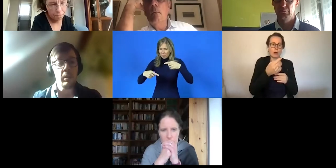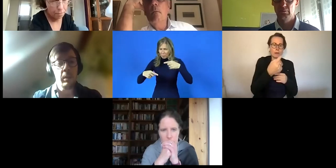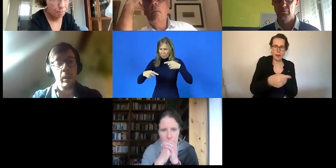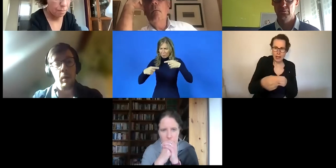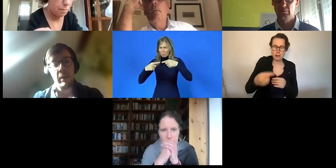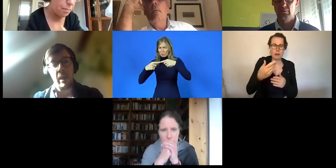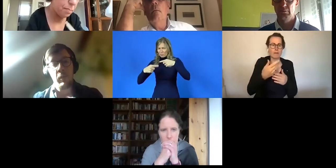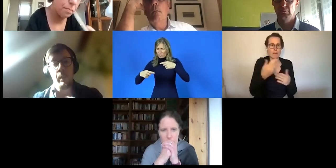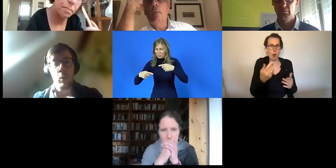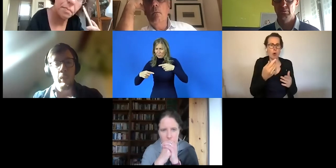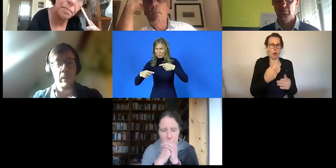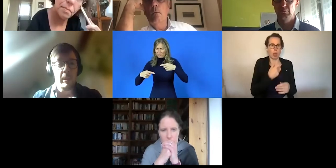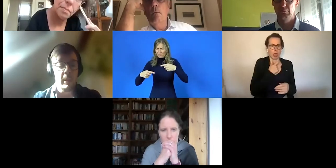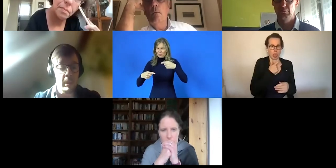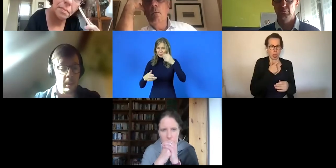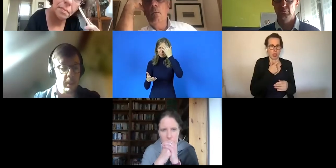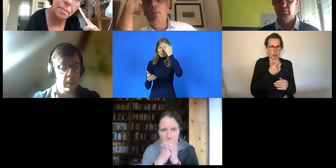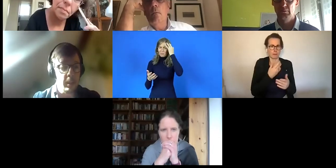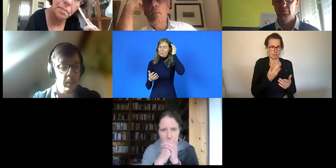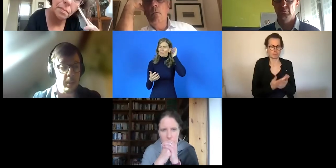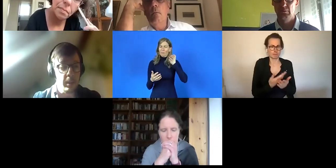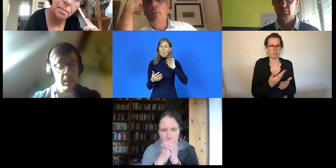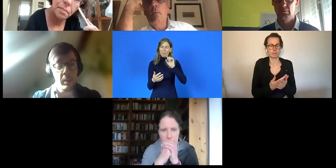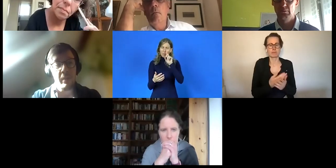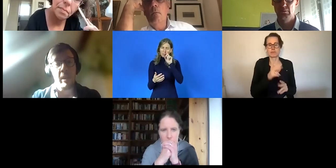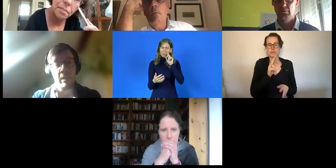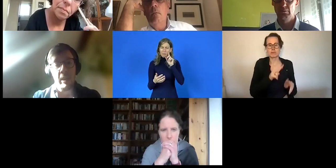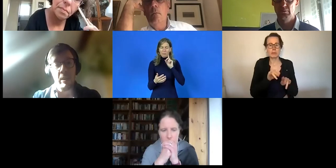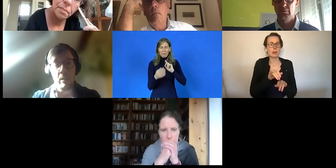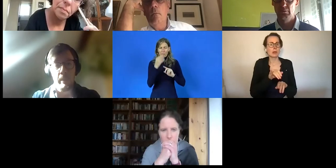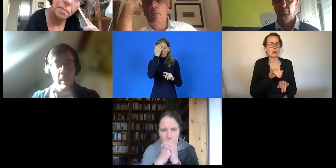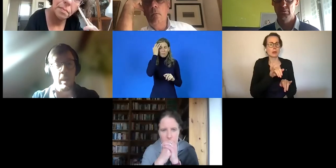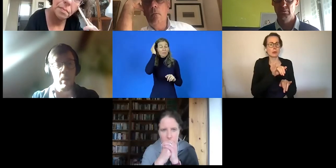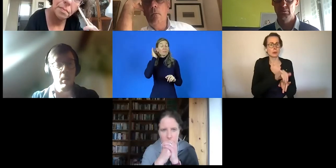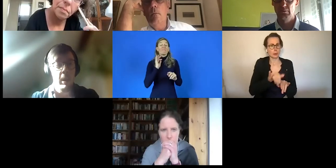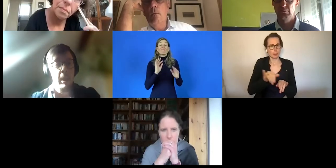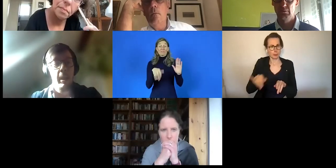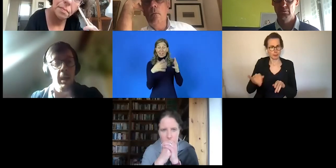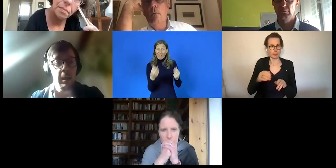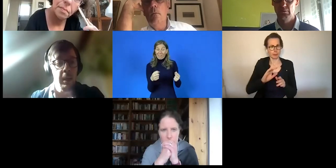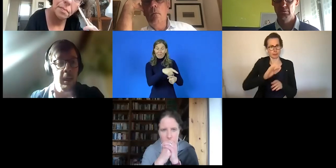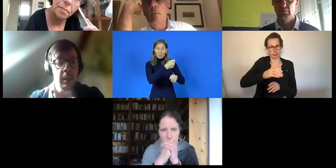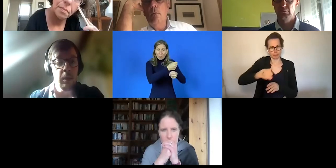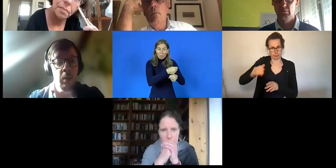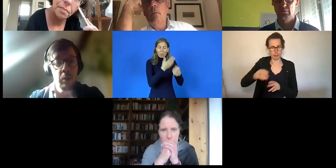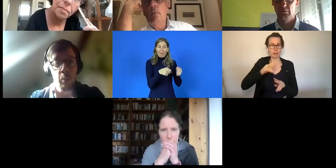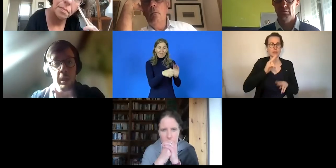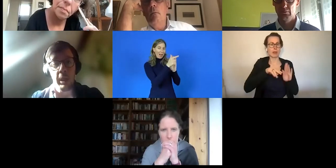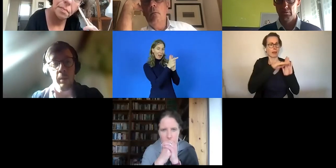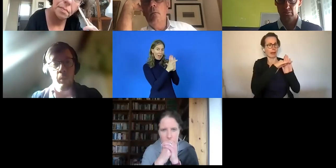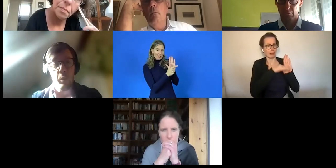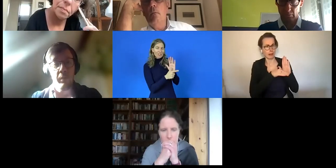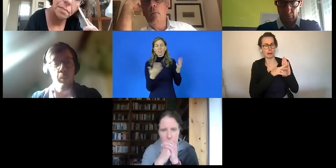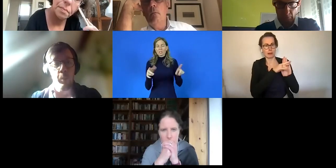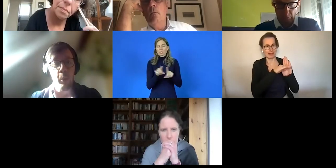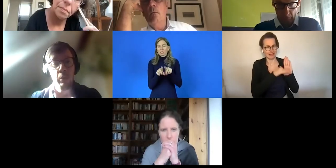für diese Inklusion ab. Aber wir haben auch festgestellt, dass es Lücken gibt. Zum Beispiel bei der Beschäftigung. Und